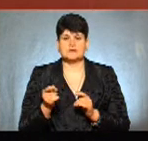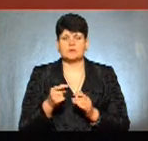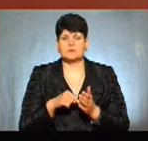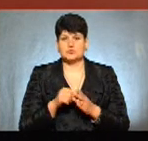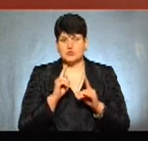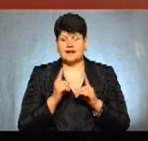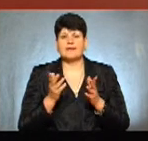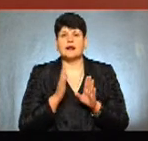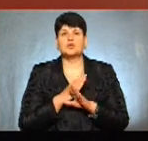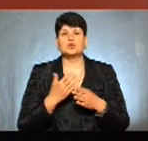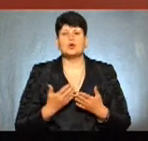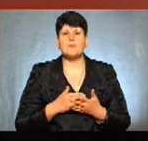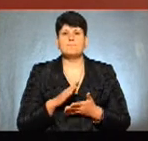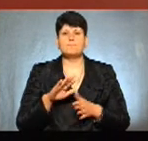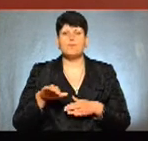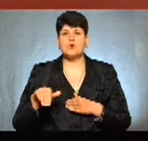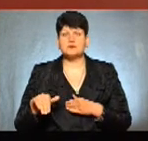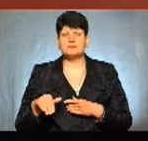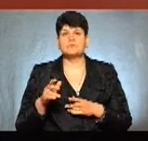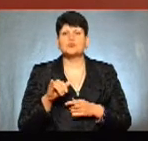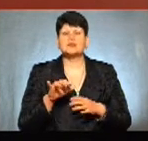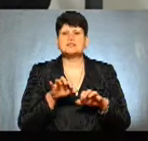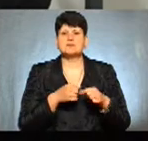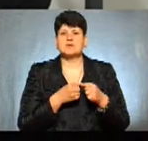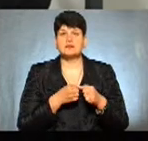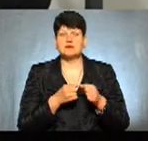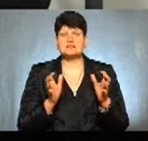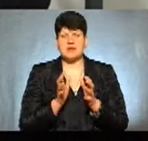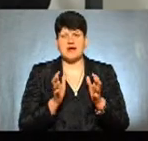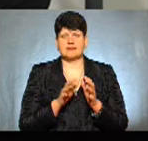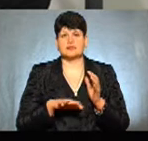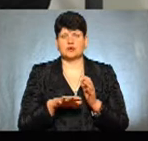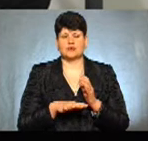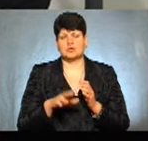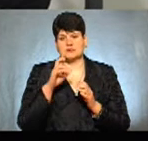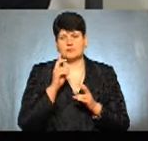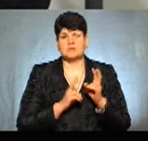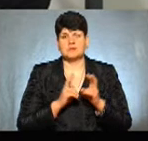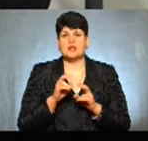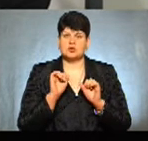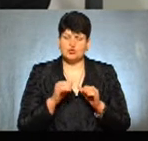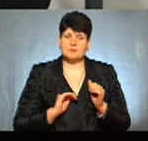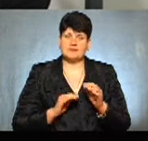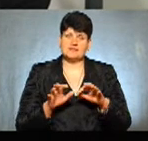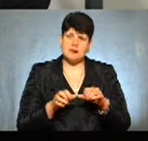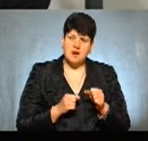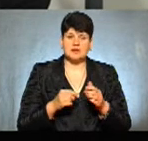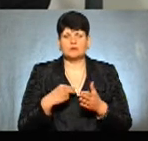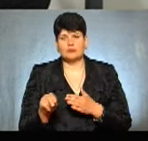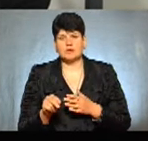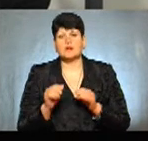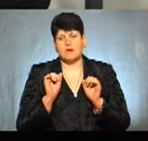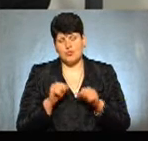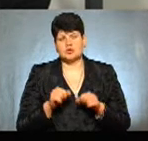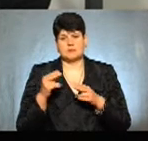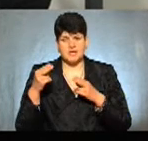тимчасової споруди потім? Куди її забирають? На зберігання на території комунального підприємства. Чи може підприємець потім забрати, чи викупити тільки-чим чим? може